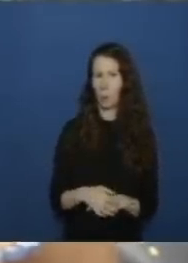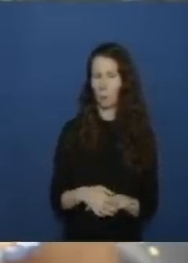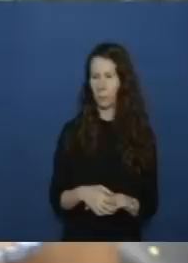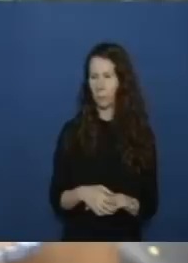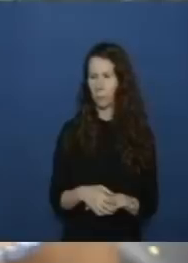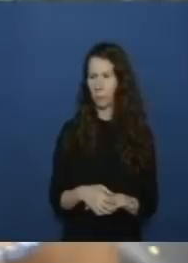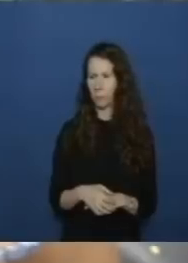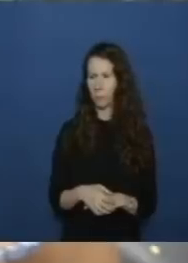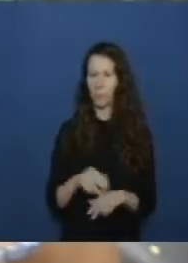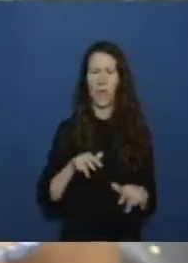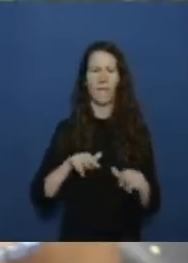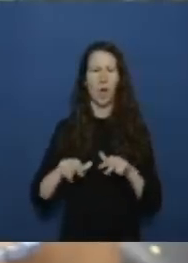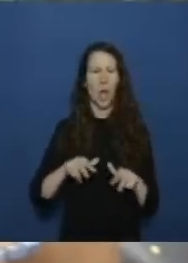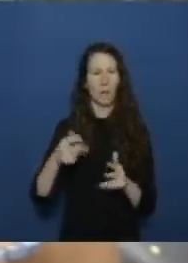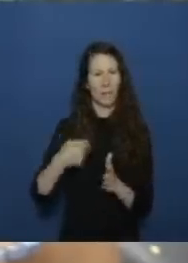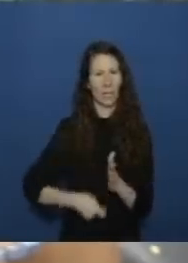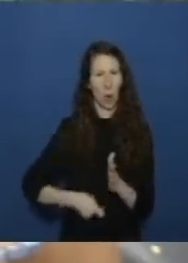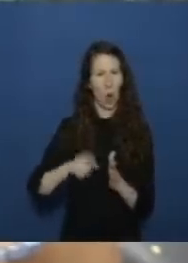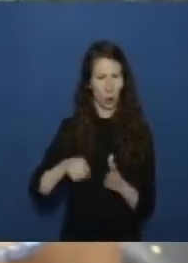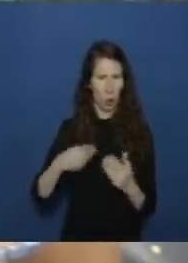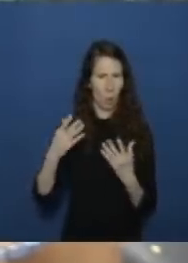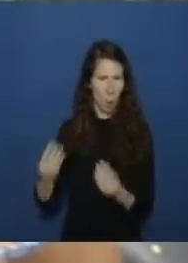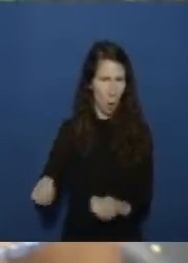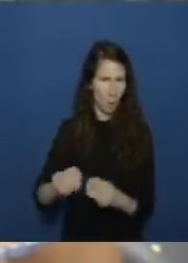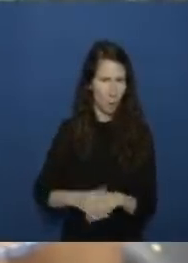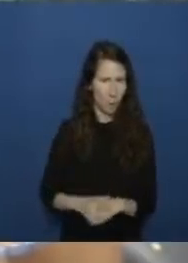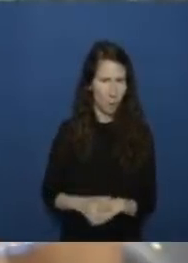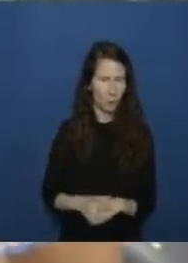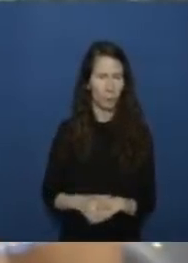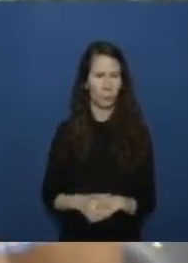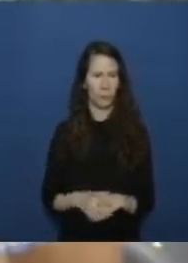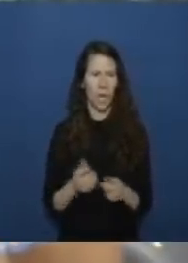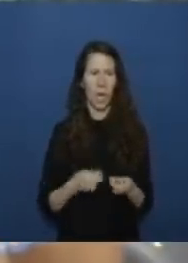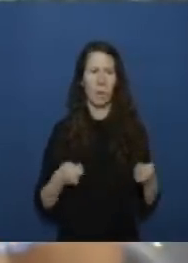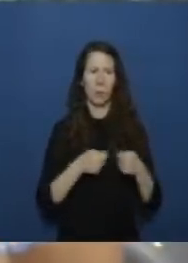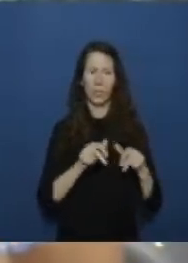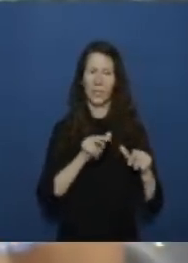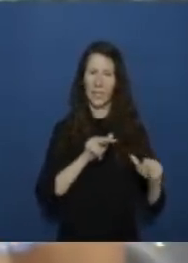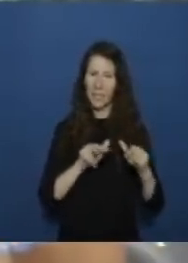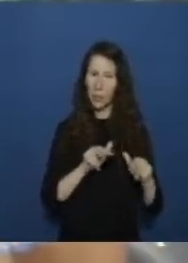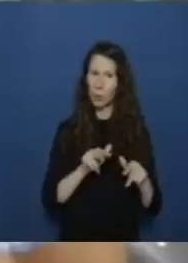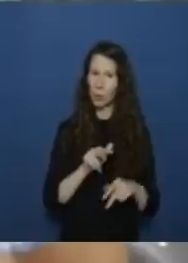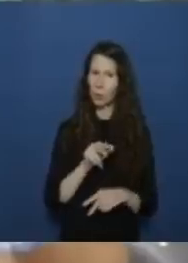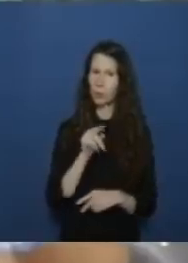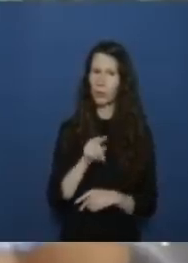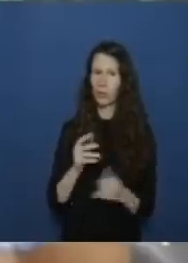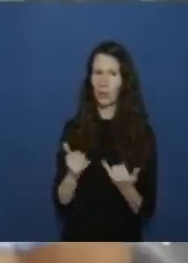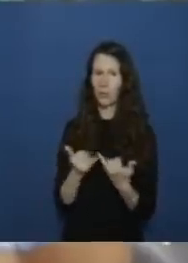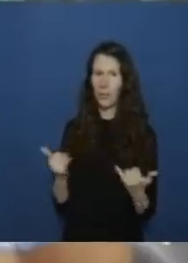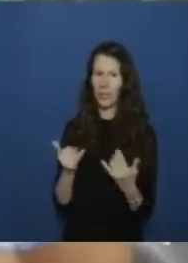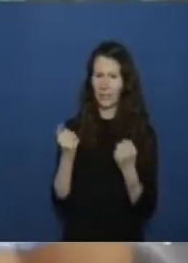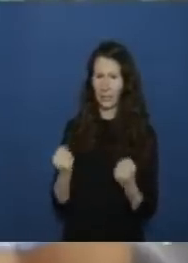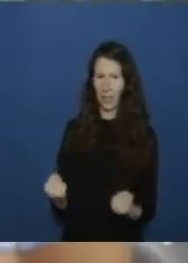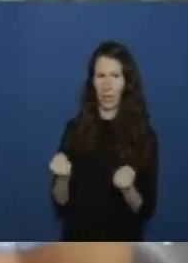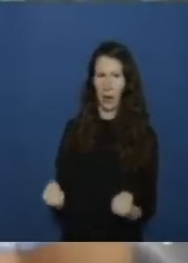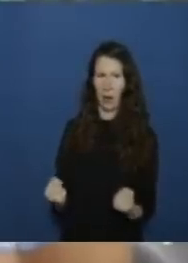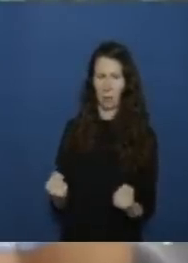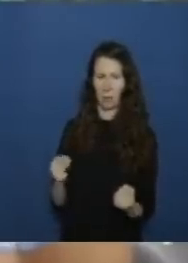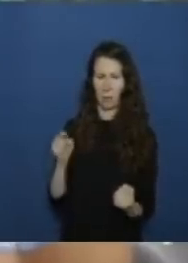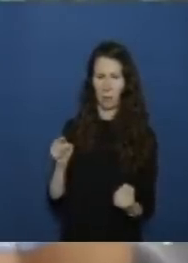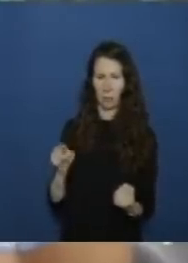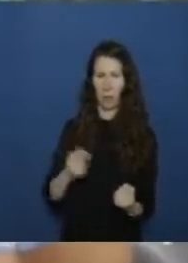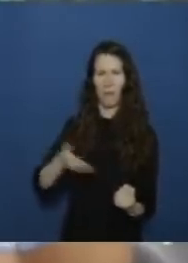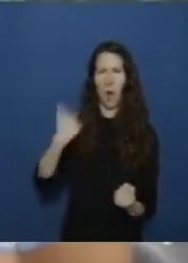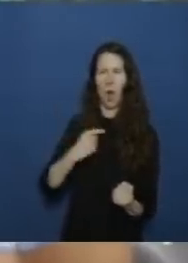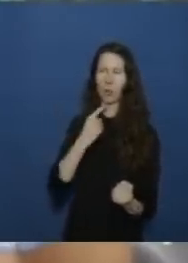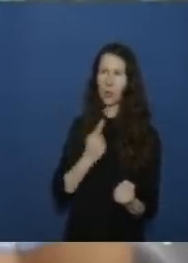wie will denn die bundesregierung sicherstellen dass diese sanktionen wie es immer wieder